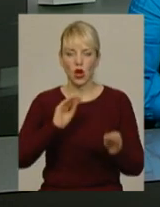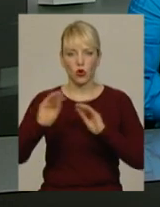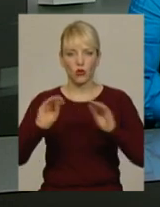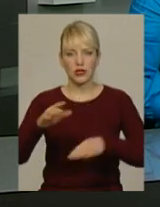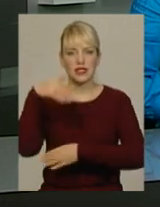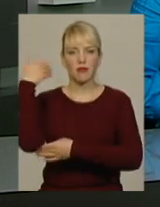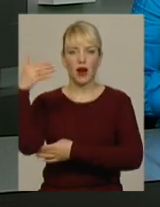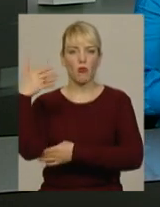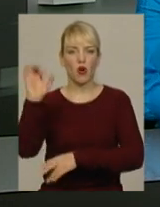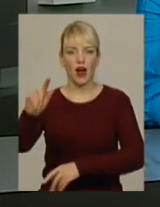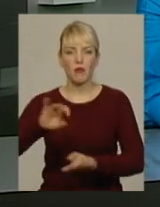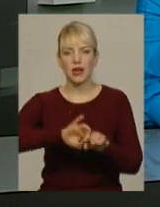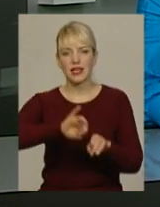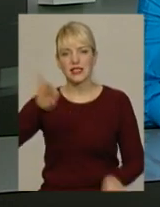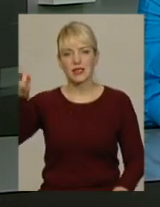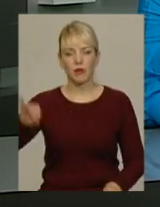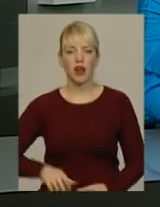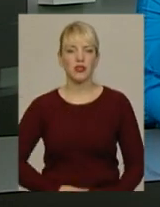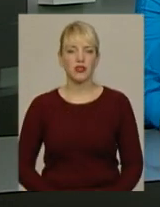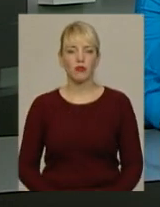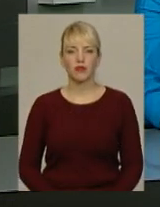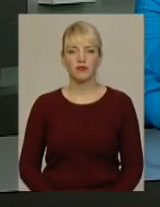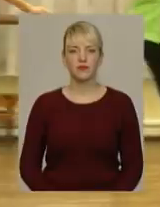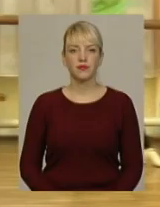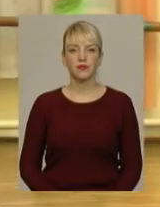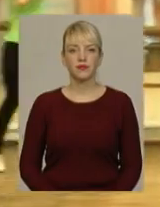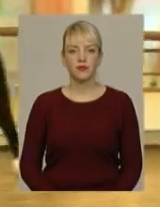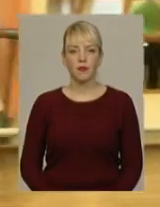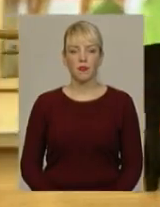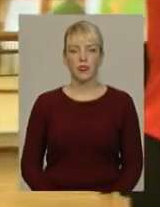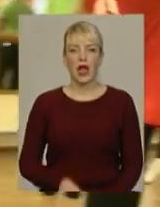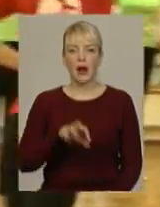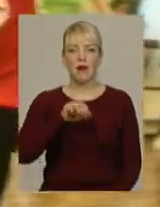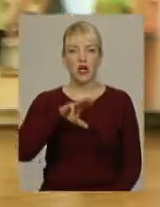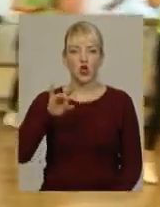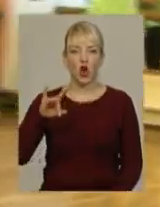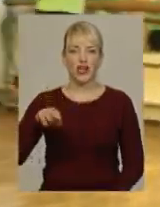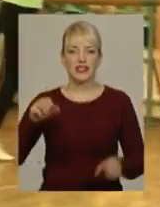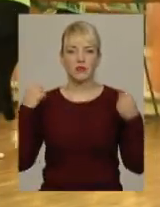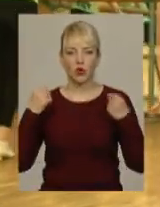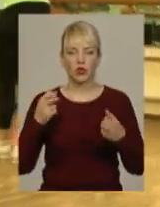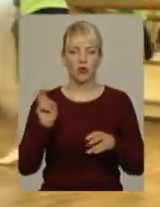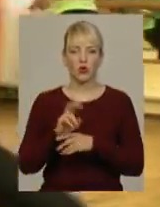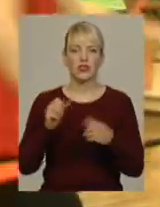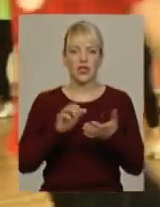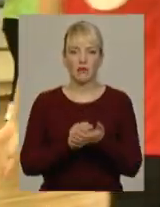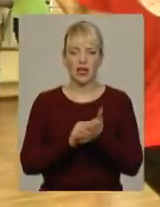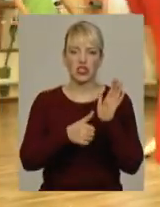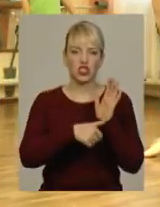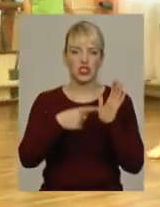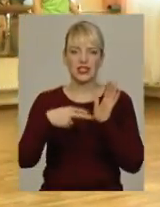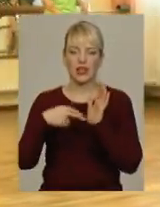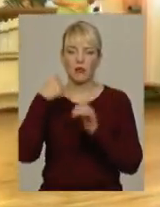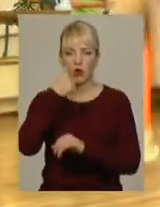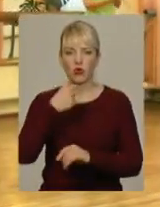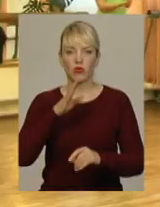прапорами і палицями, розповідає Світлана Поробок. Мажорет спортом приходять займатися в віці 6-7 років. Софія і